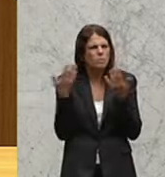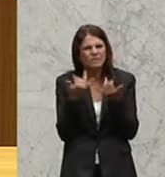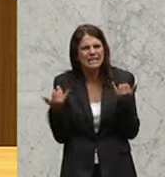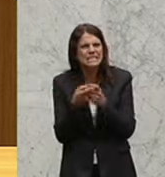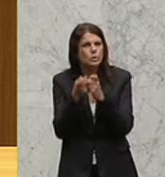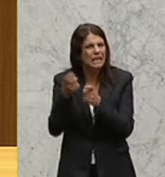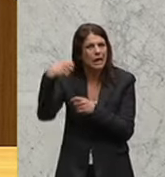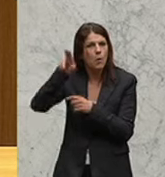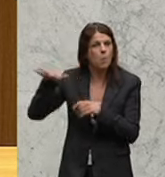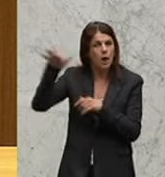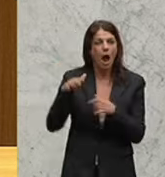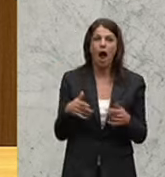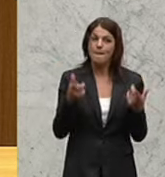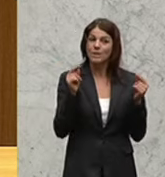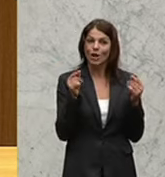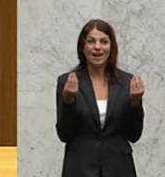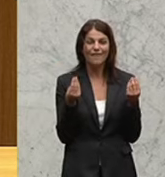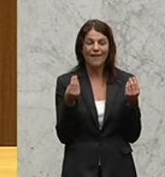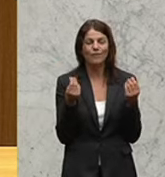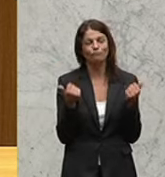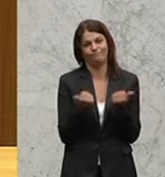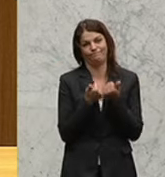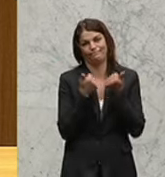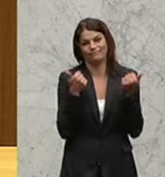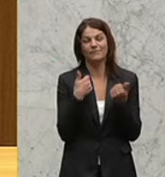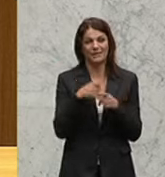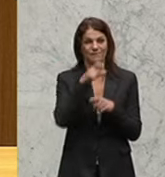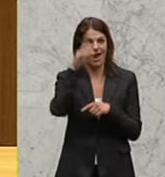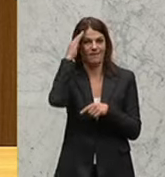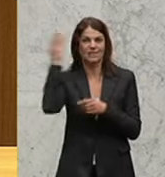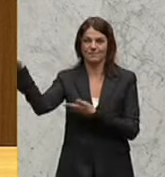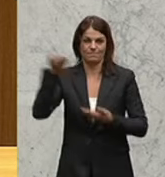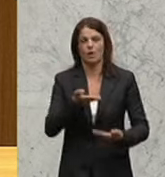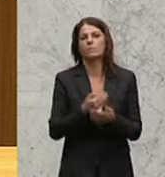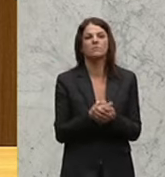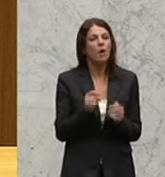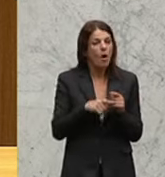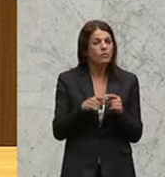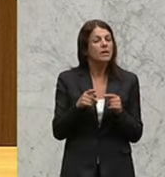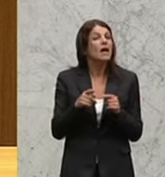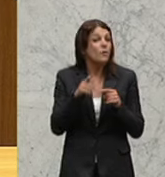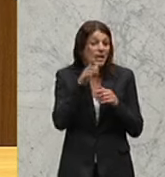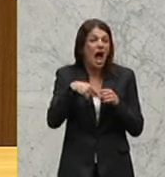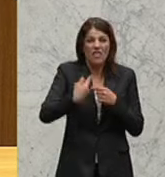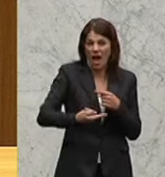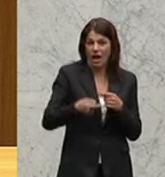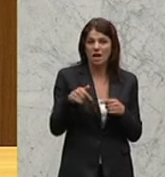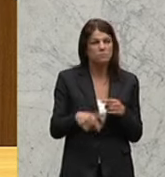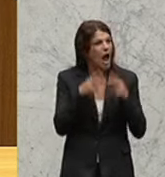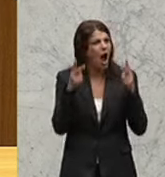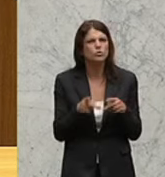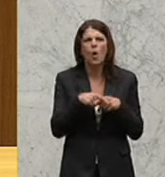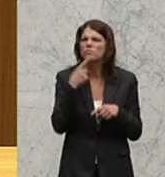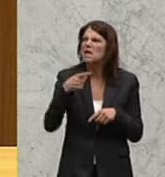worden sind. Das ist eine wirklich zusätzliche Qualität, diese Expertise. Es wird oft im Nachhinein hier in diesem Haus sehr, sehr viel Negatives über